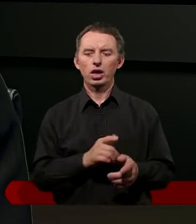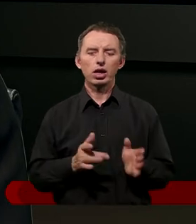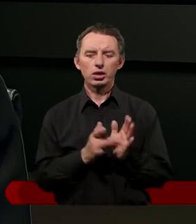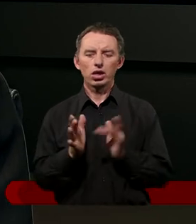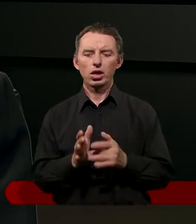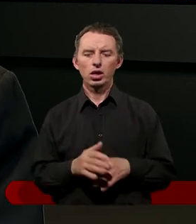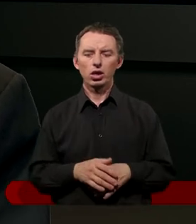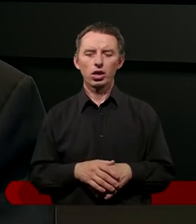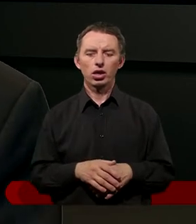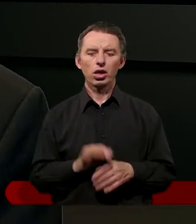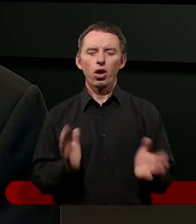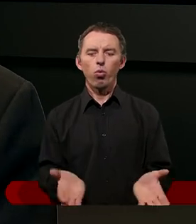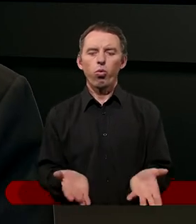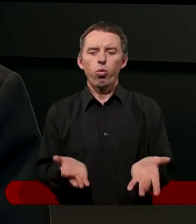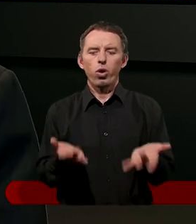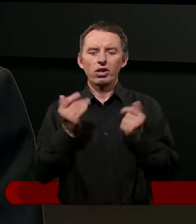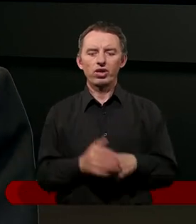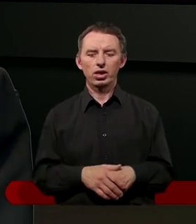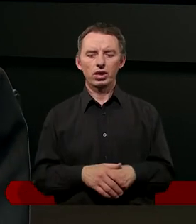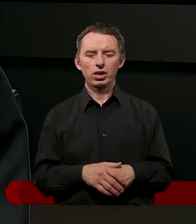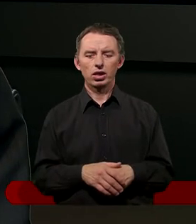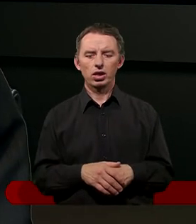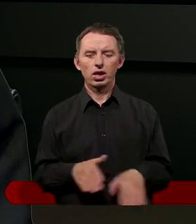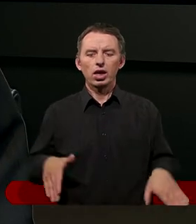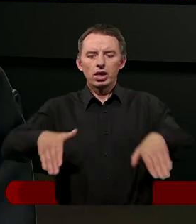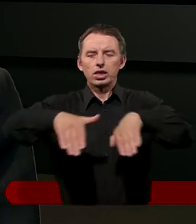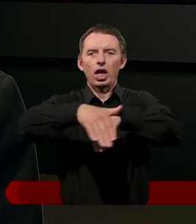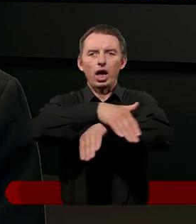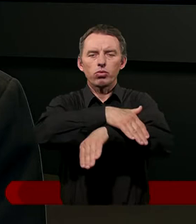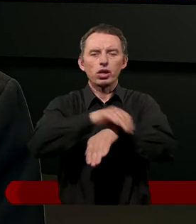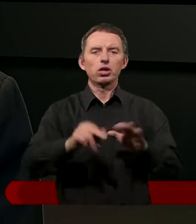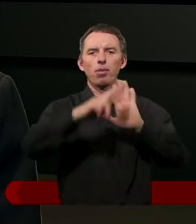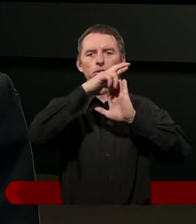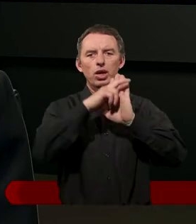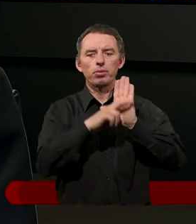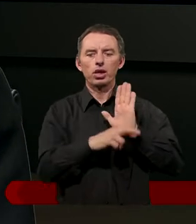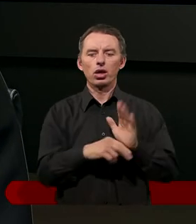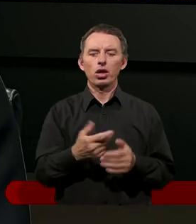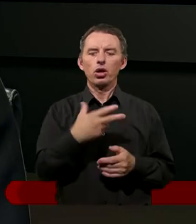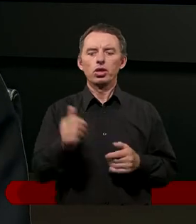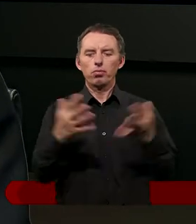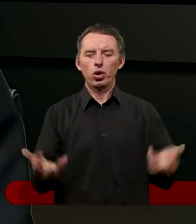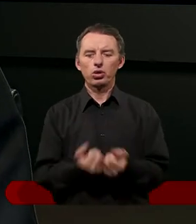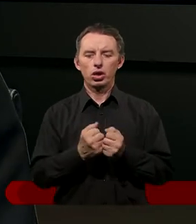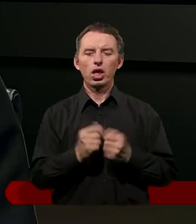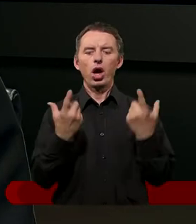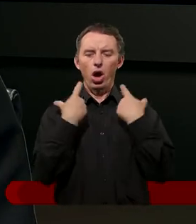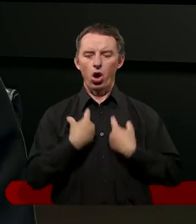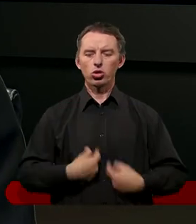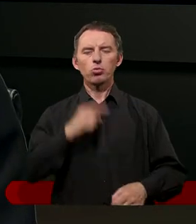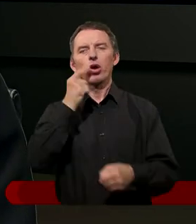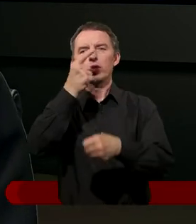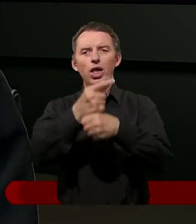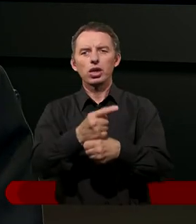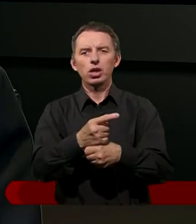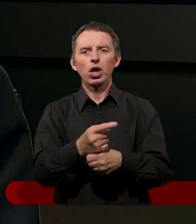Niepokój. Bo łatwiej zasłaniać się przepisami, niż podjąć osobistą